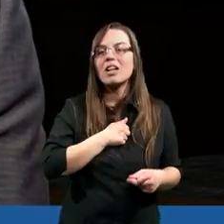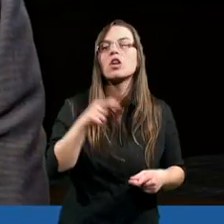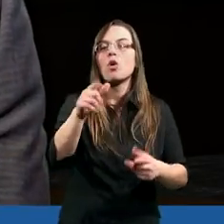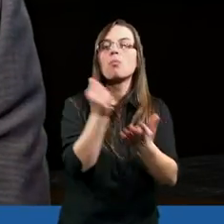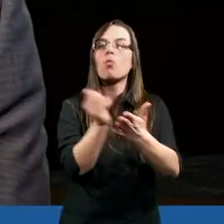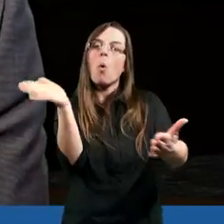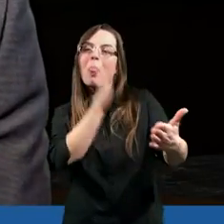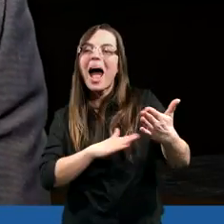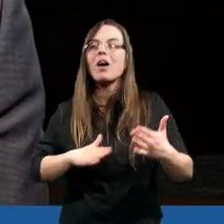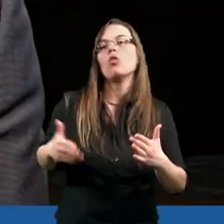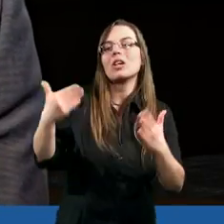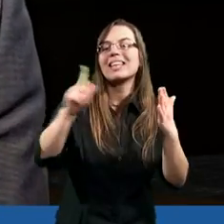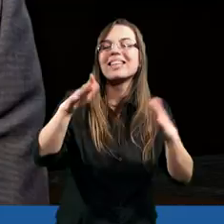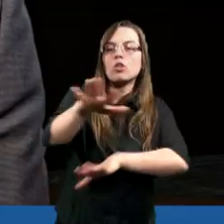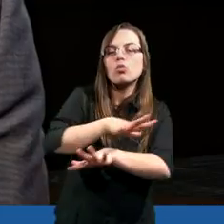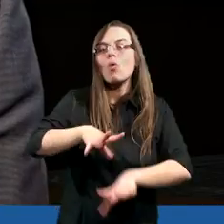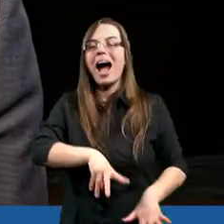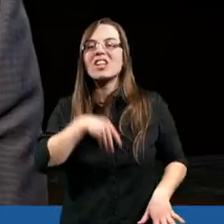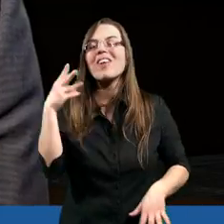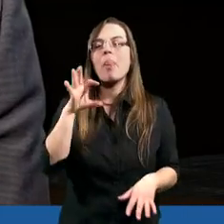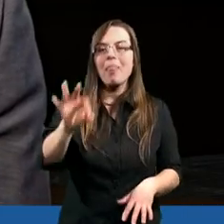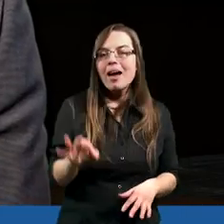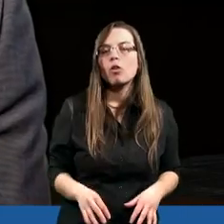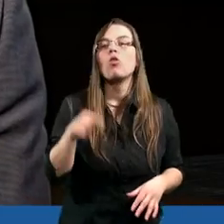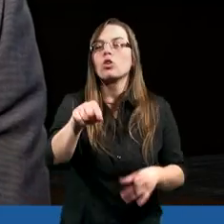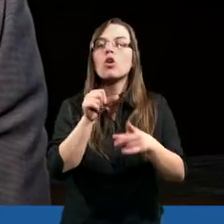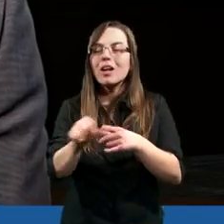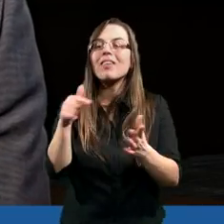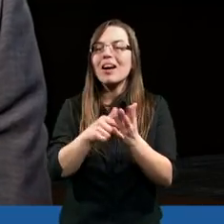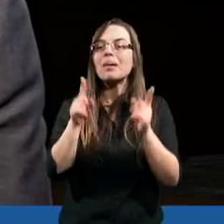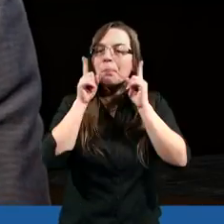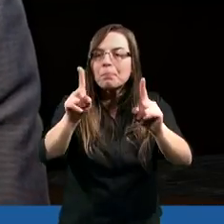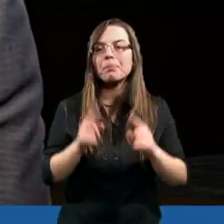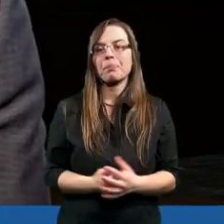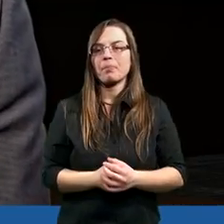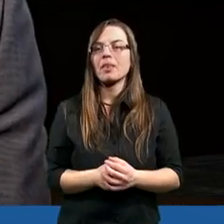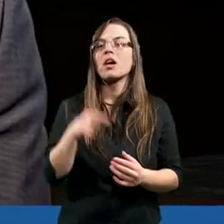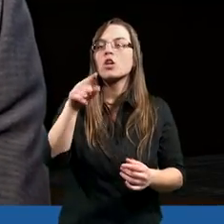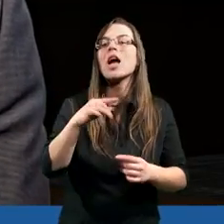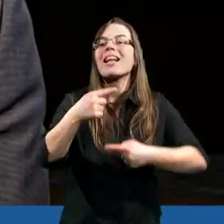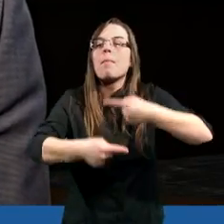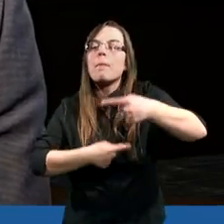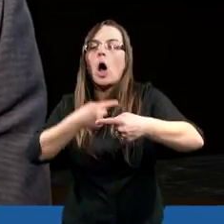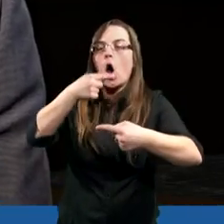musi się narodzić na nowo z Ducha Świętego. I to jest proces. Proces, tak jak